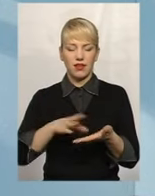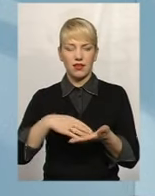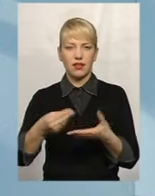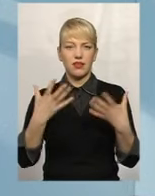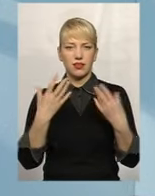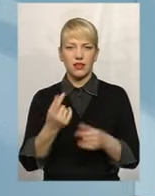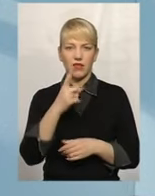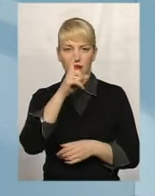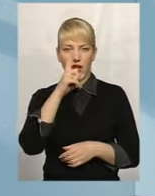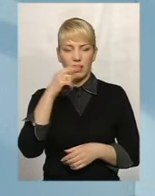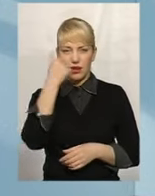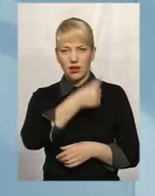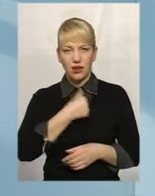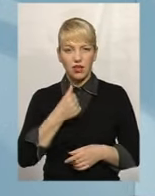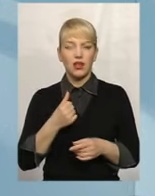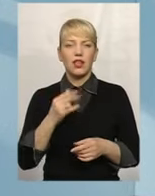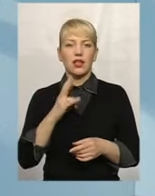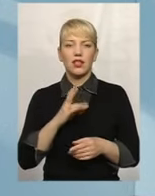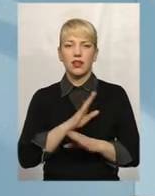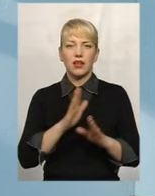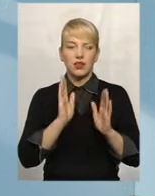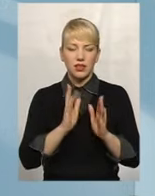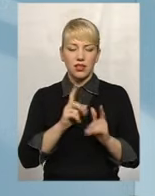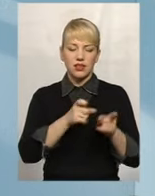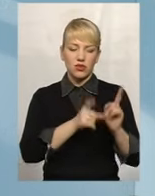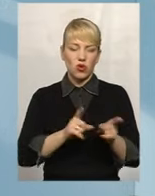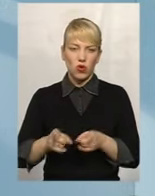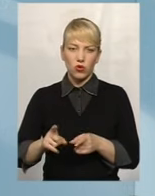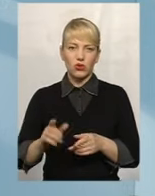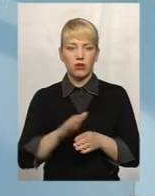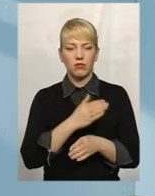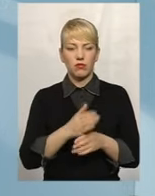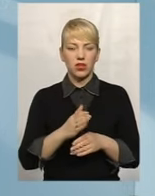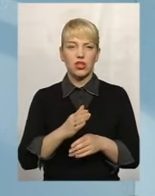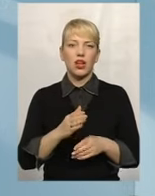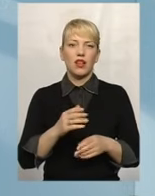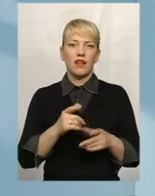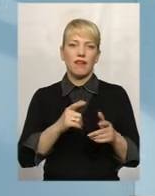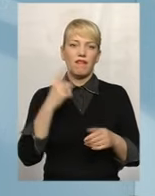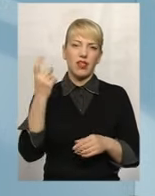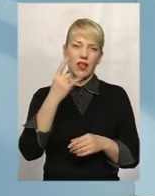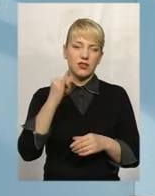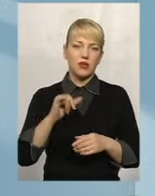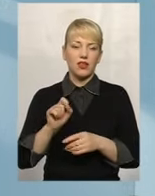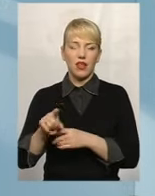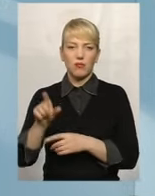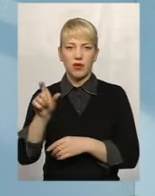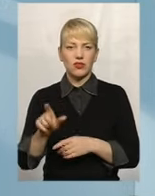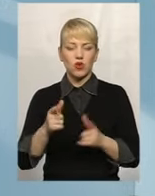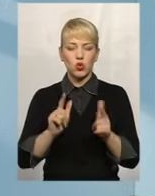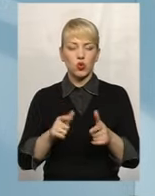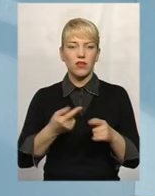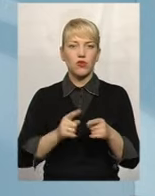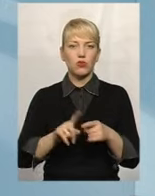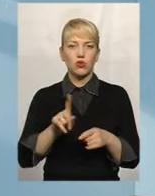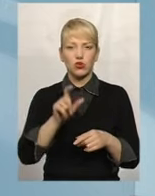але не більше. І тільки за згодою між власником та найманим працівником. Згода виражається в тому, що